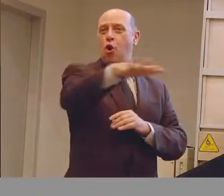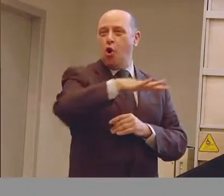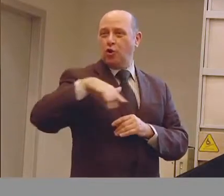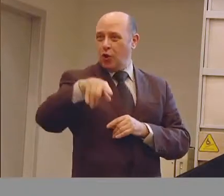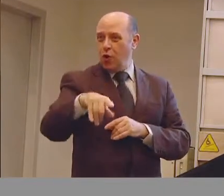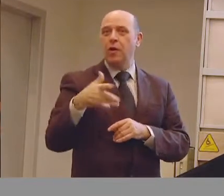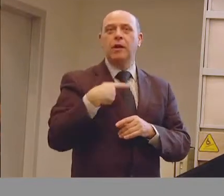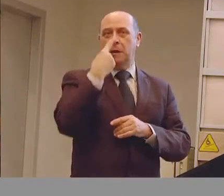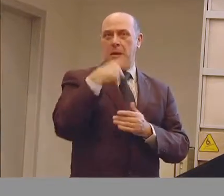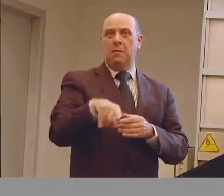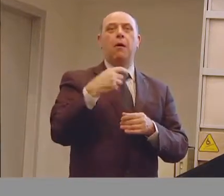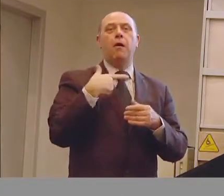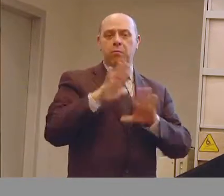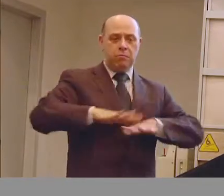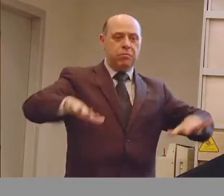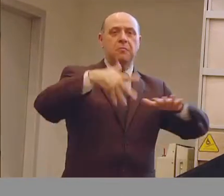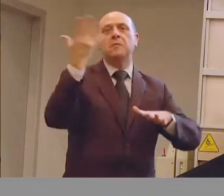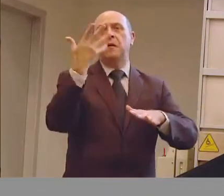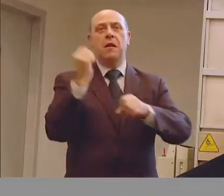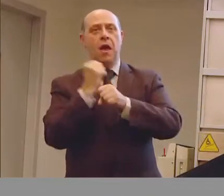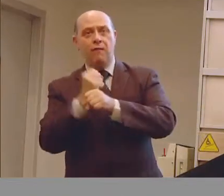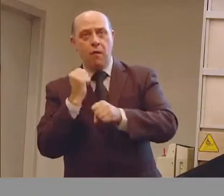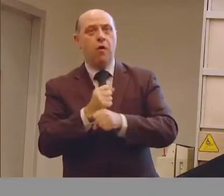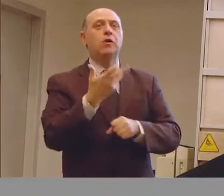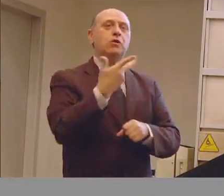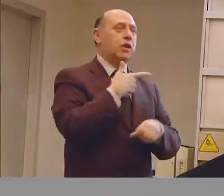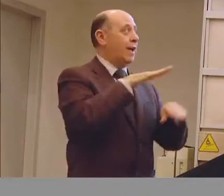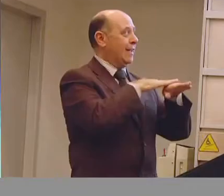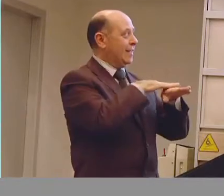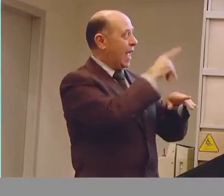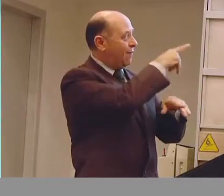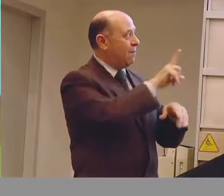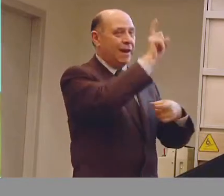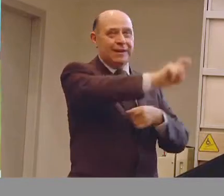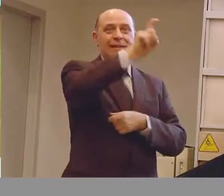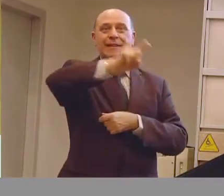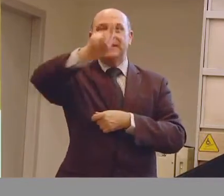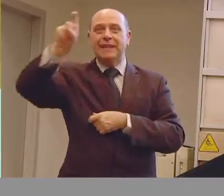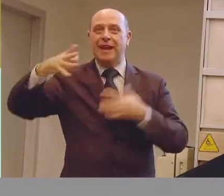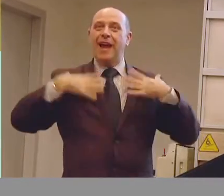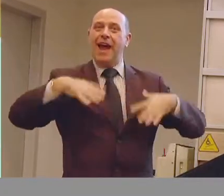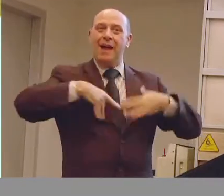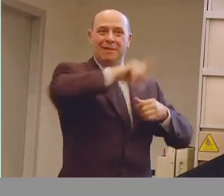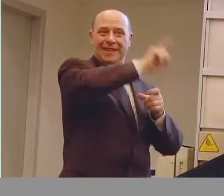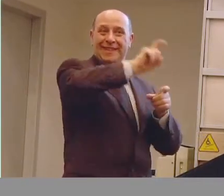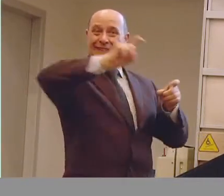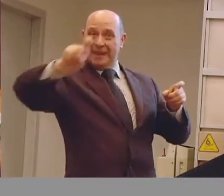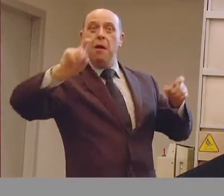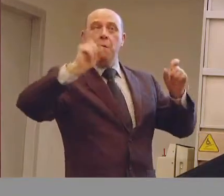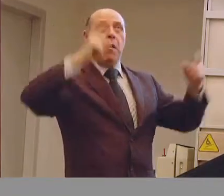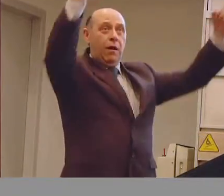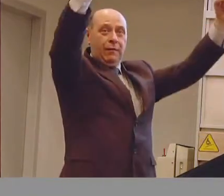spazi di lavoro adeguati, possiamo avere dei servetti che sono queste asta portabili che elettricamente possono